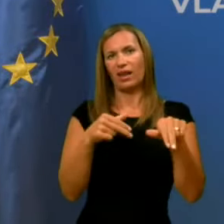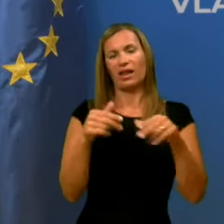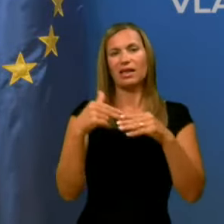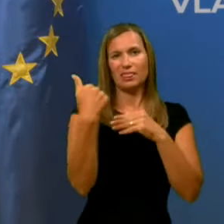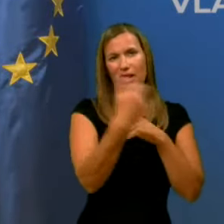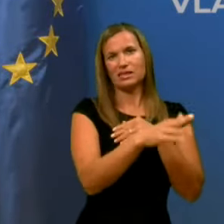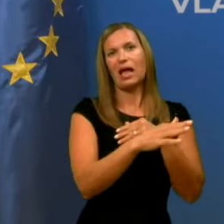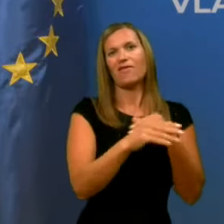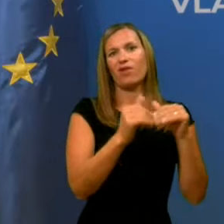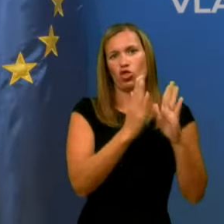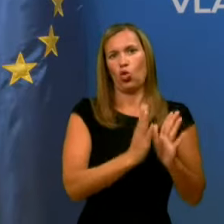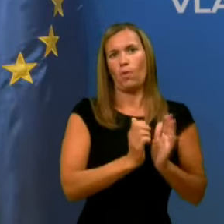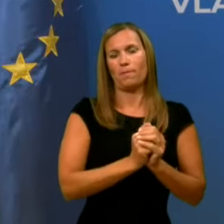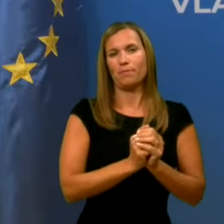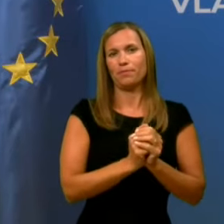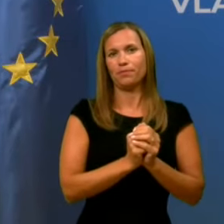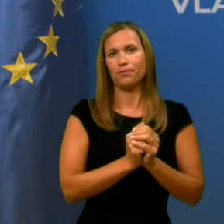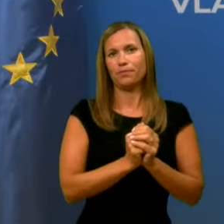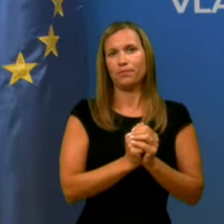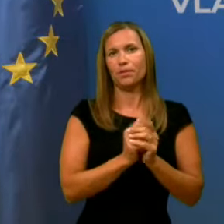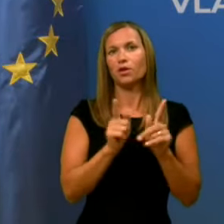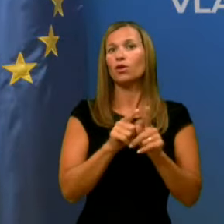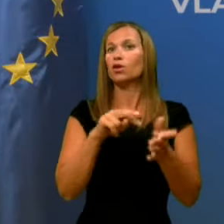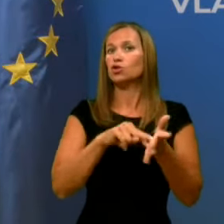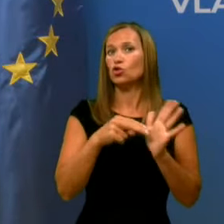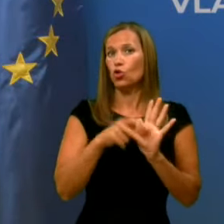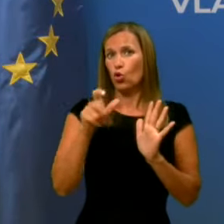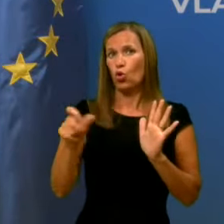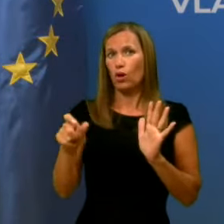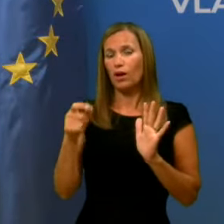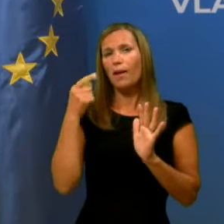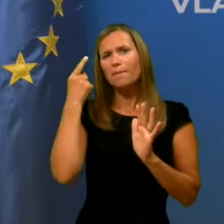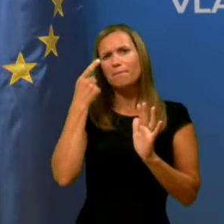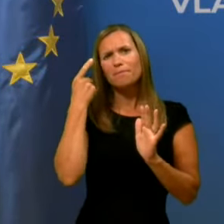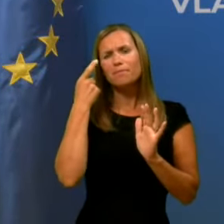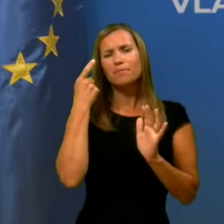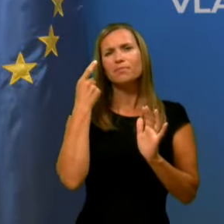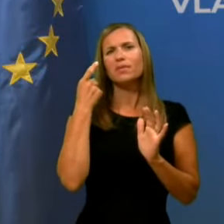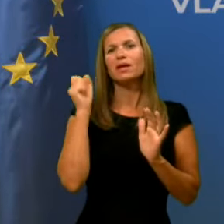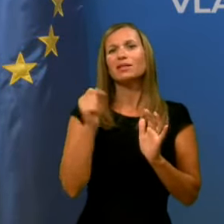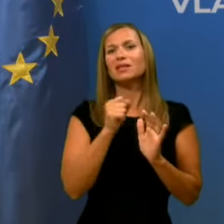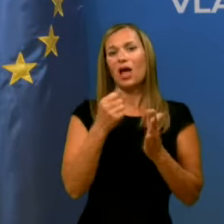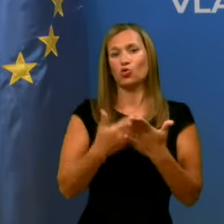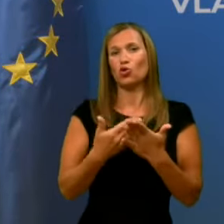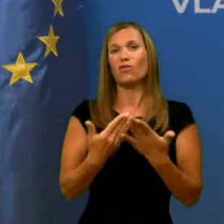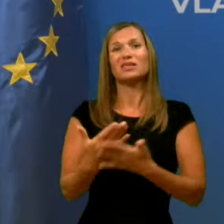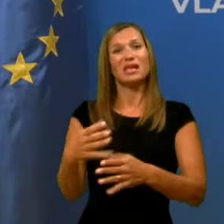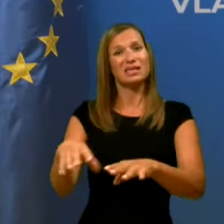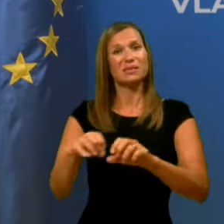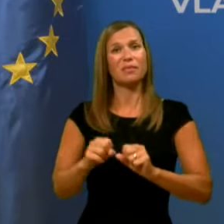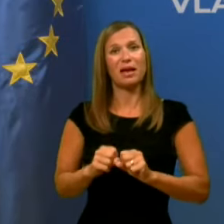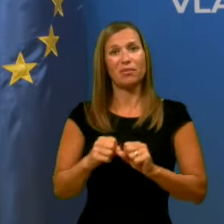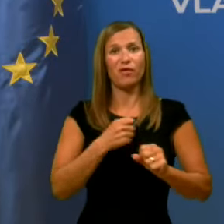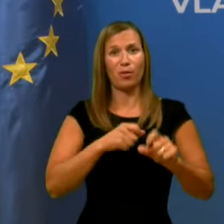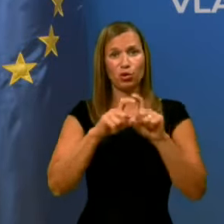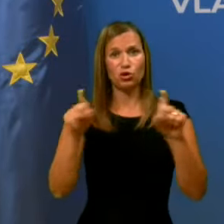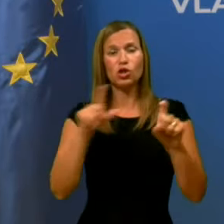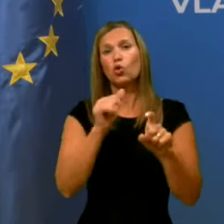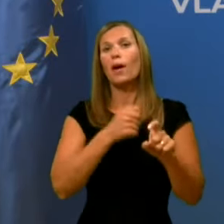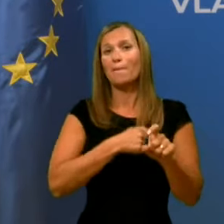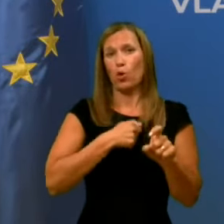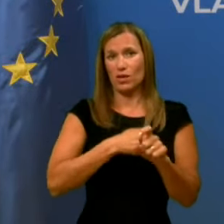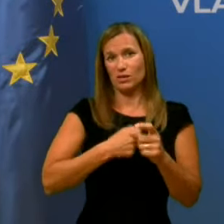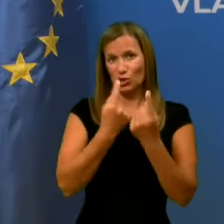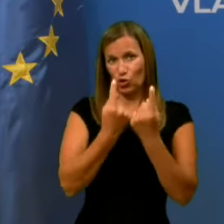Velja naprej stališče stroke, da seveda osnova za sprejem v bovnišnico je boleznsko stanje, ki ga